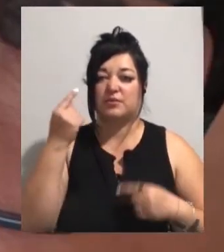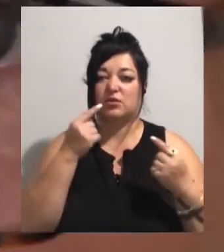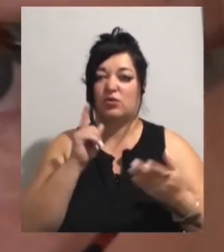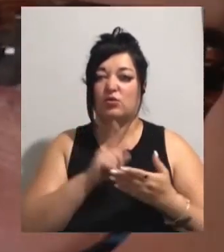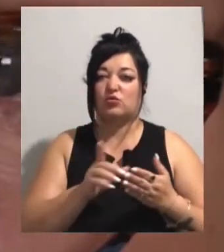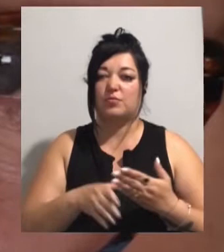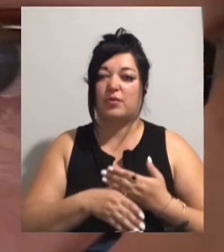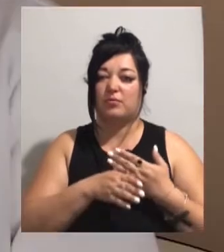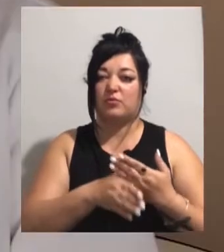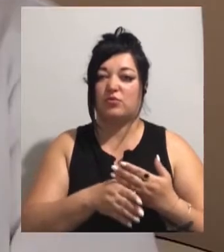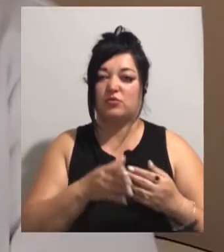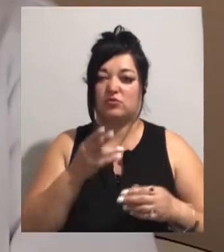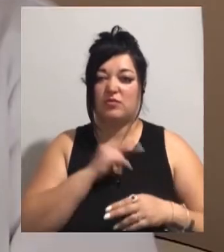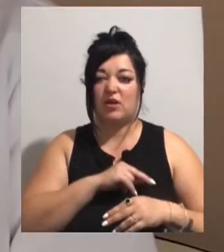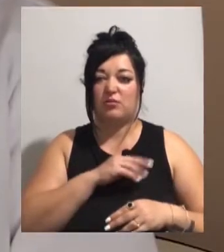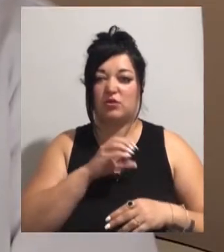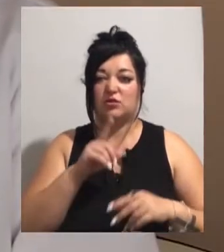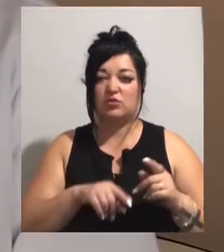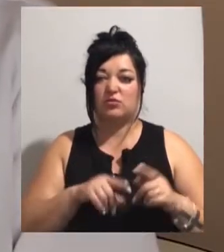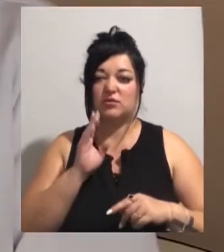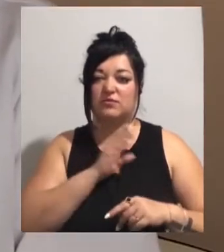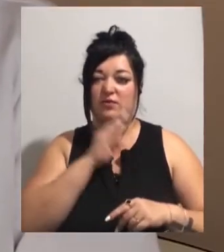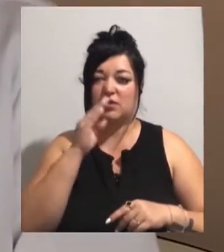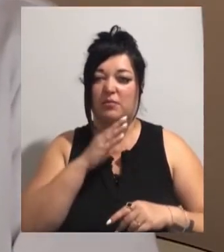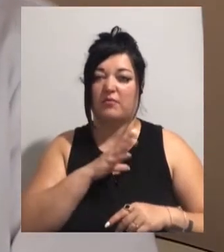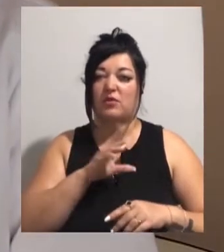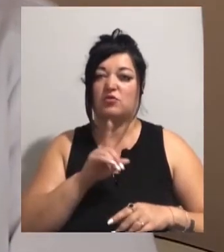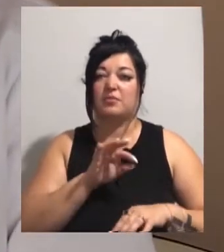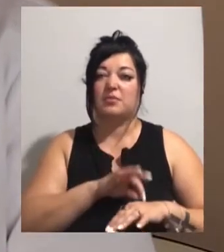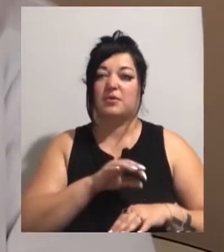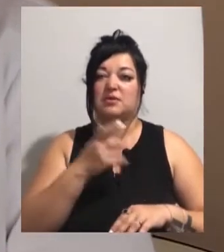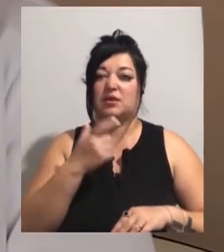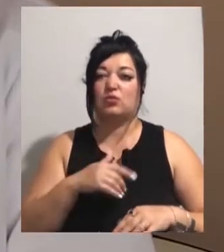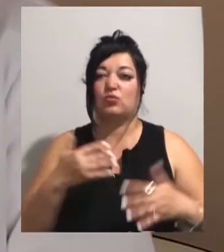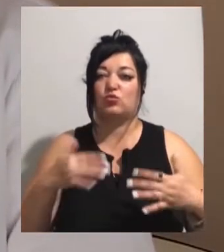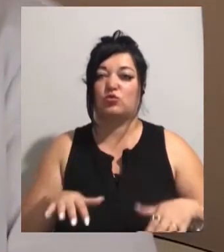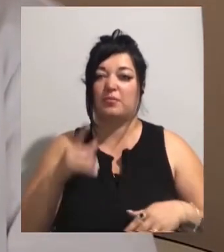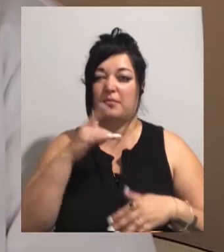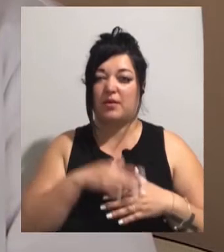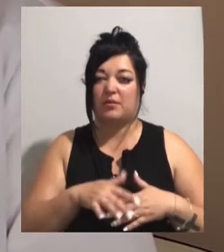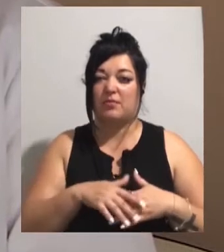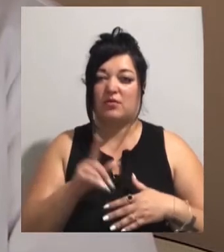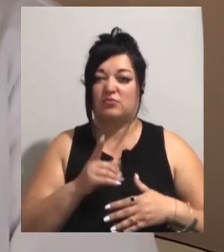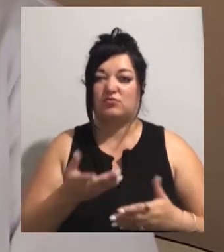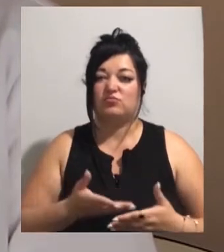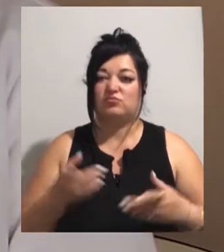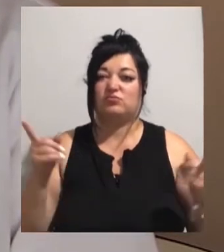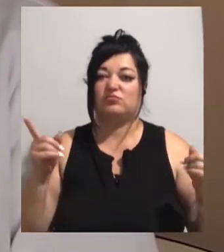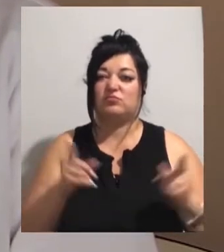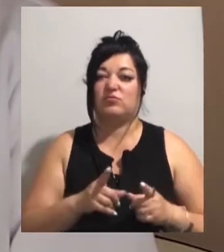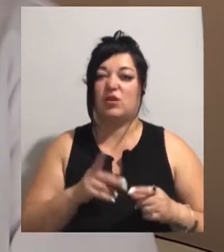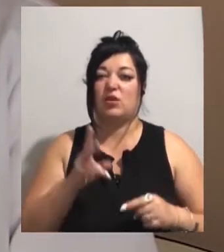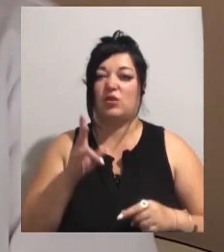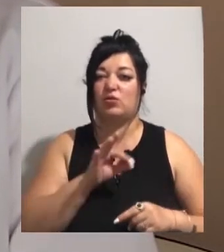роботи з родственниками. Буває так, що пацієнт вже приймає неизбежність своєї заболівання, а родственники не